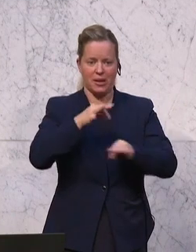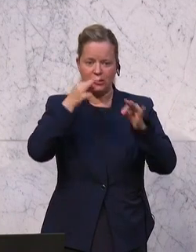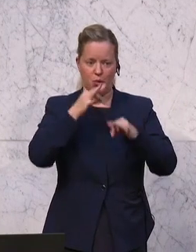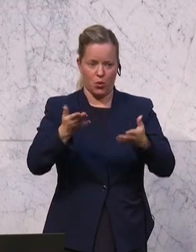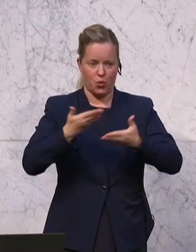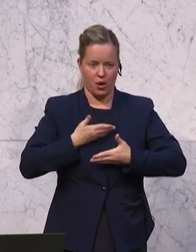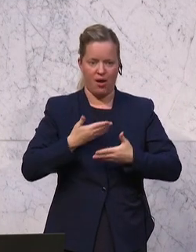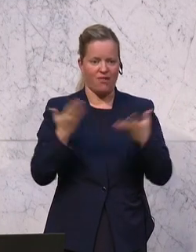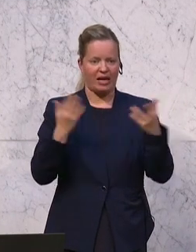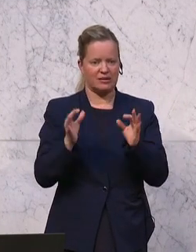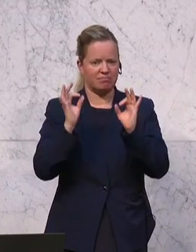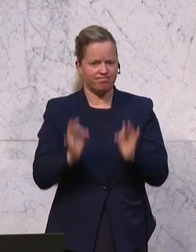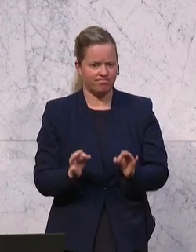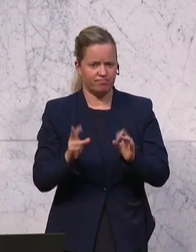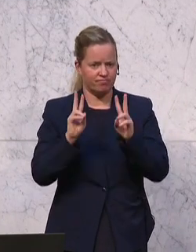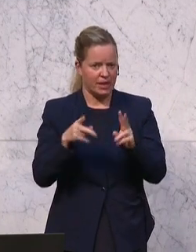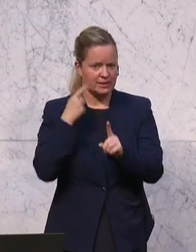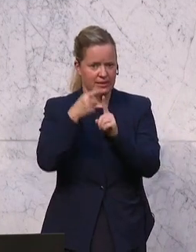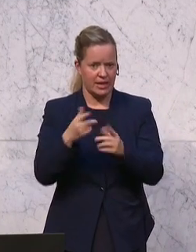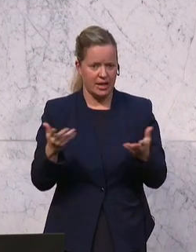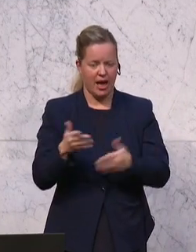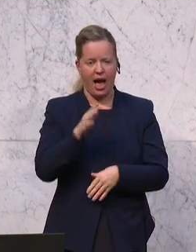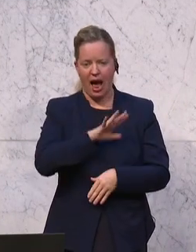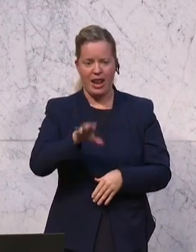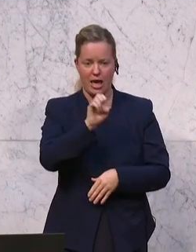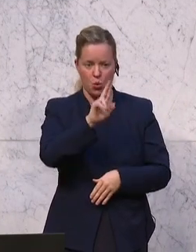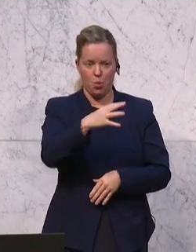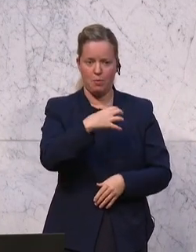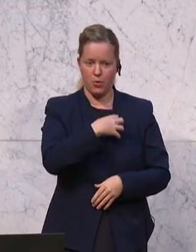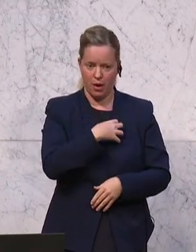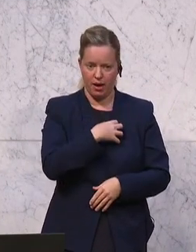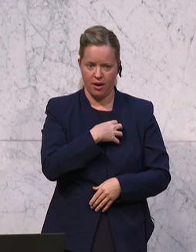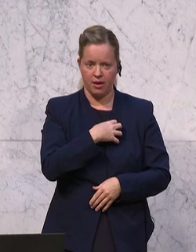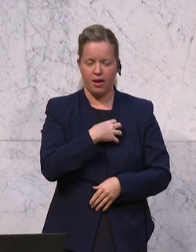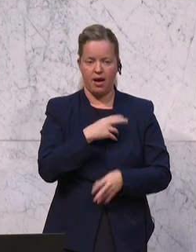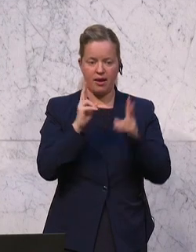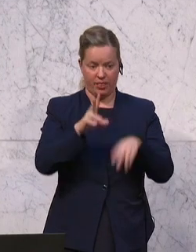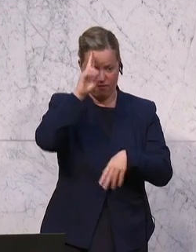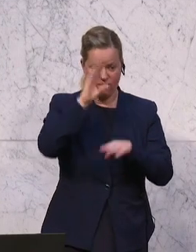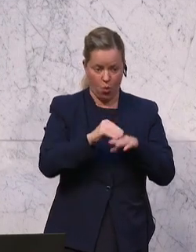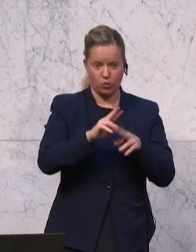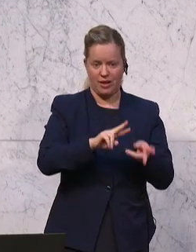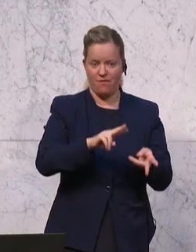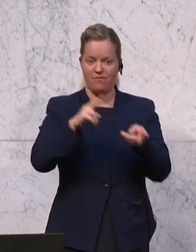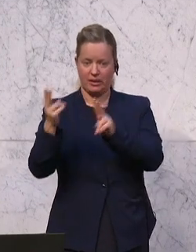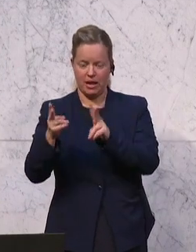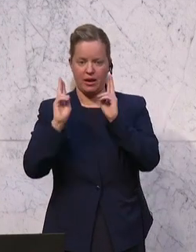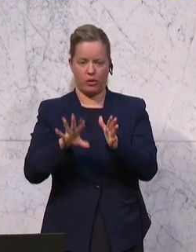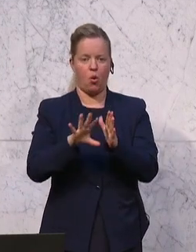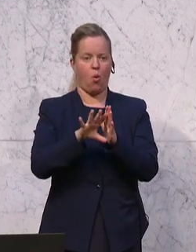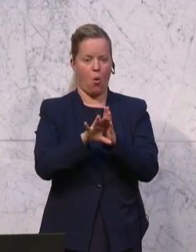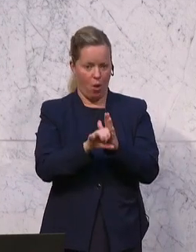geht es tatsächlich? Es geht darum, dass alle EU-Bürger sich bei einem Wohnungswechsel sozusagen online